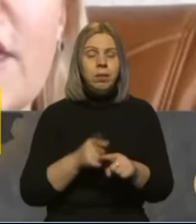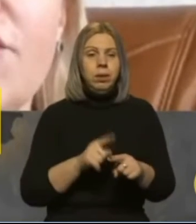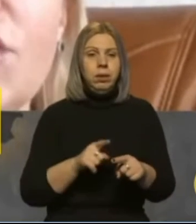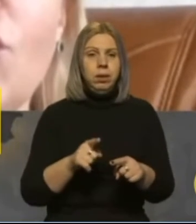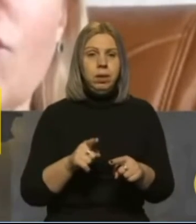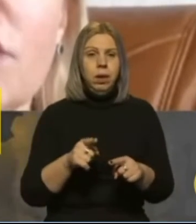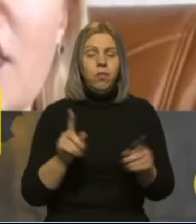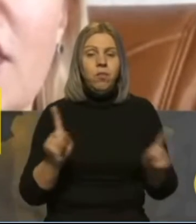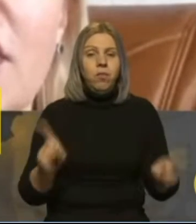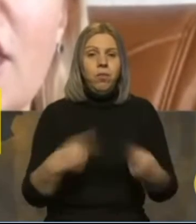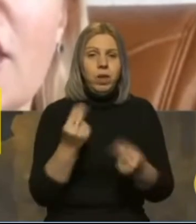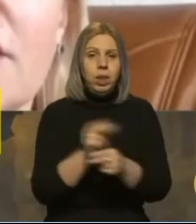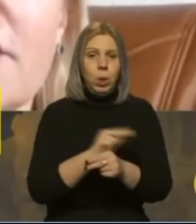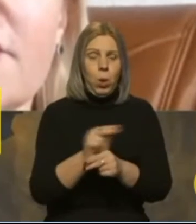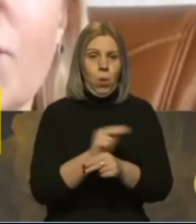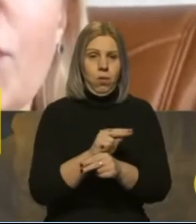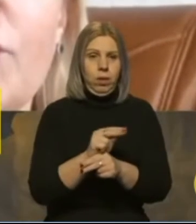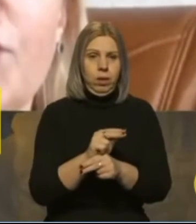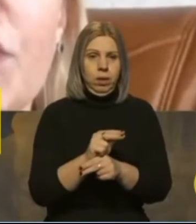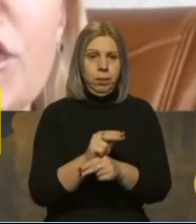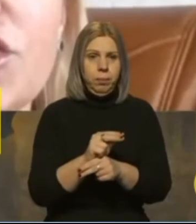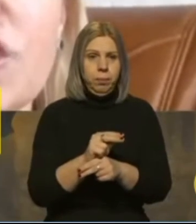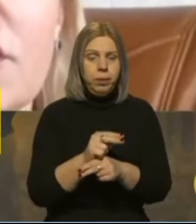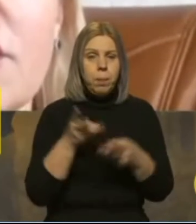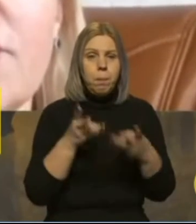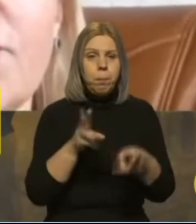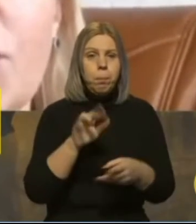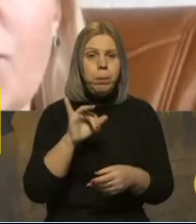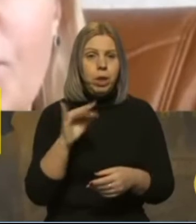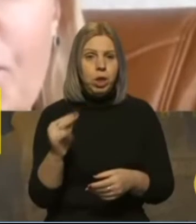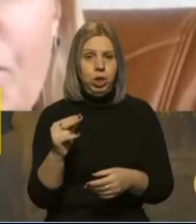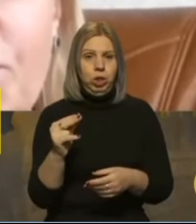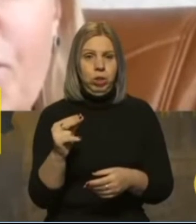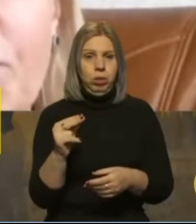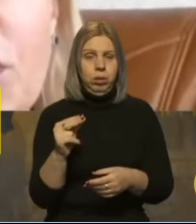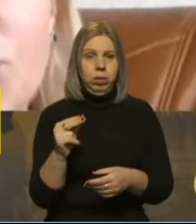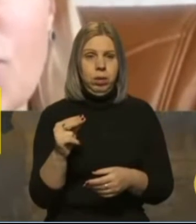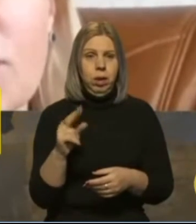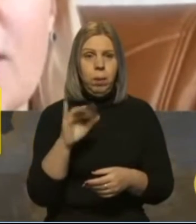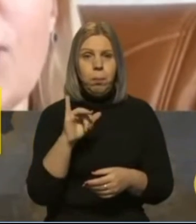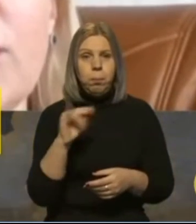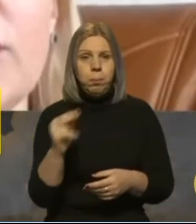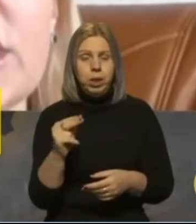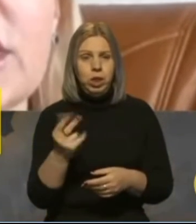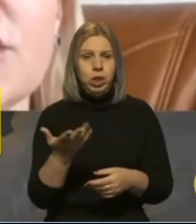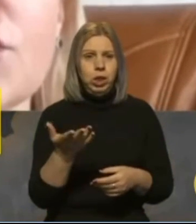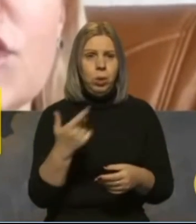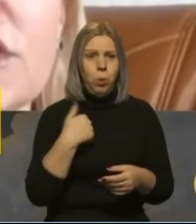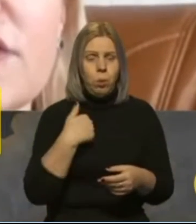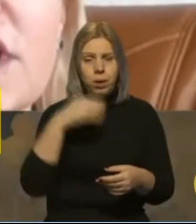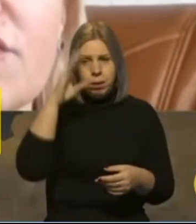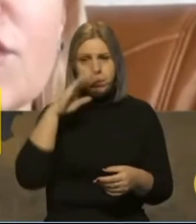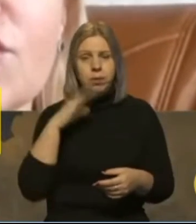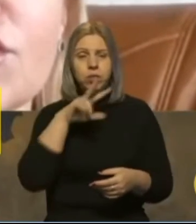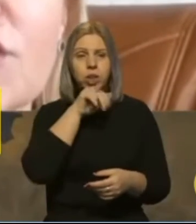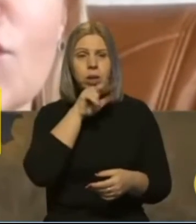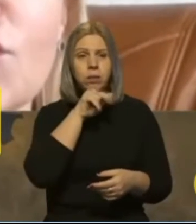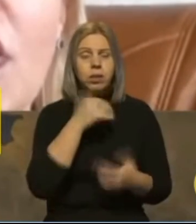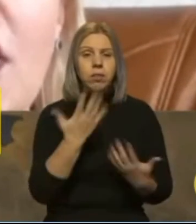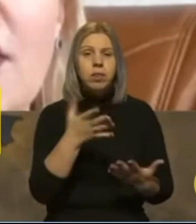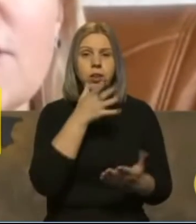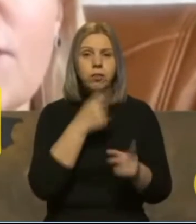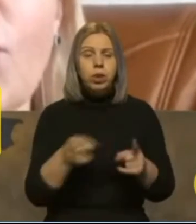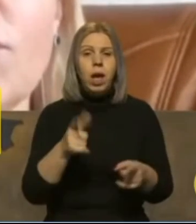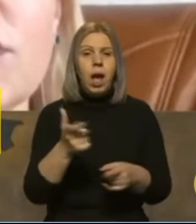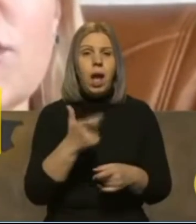відновлення пічок, мене батьки живуть в Черніцях, вони свого